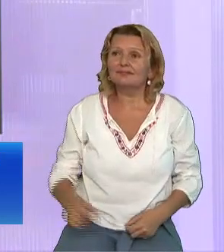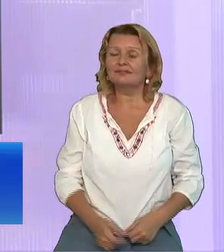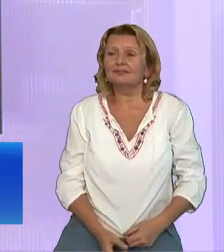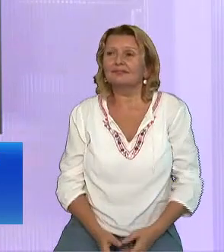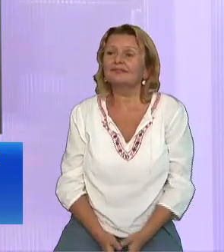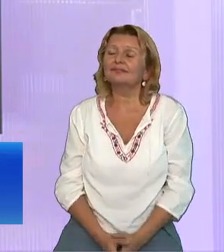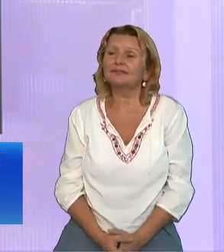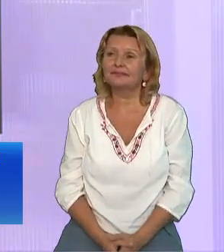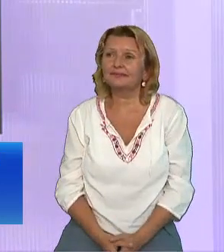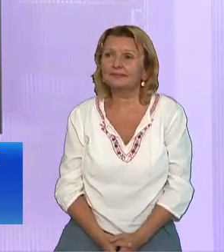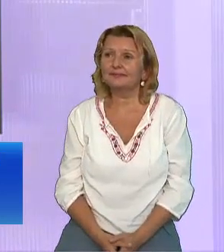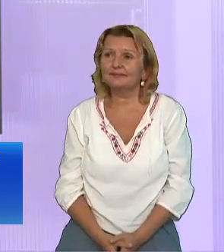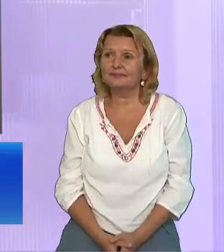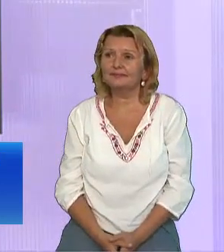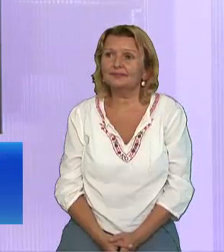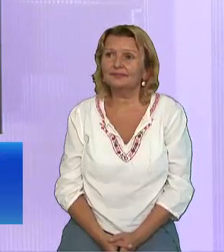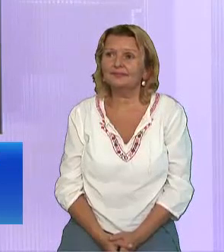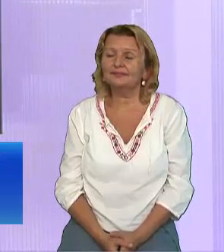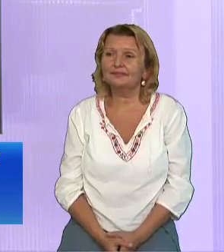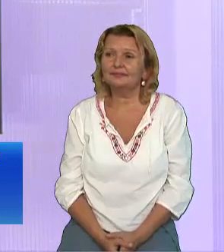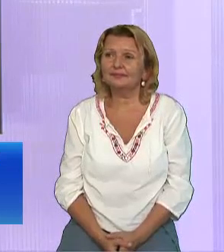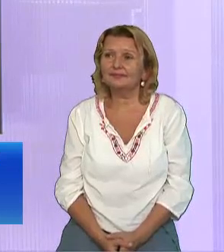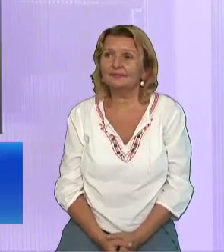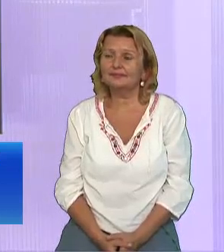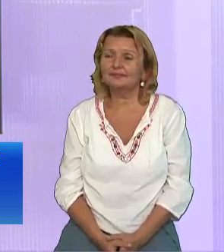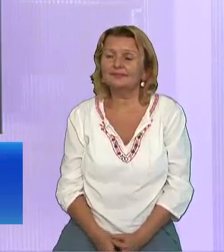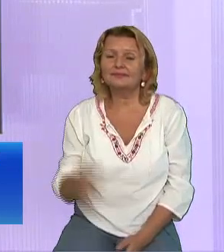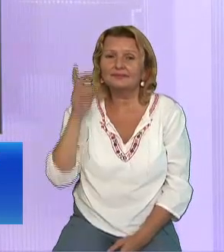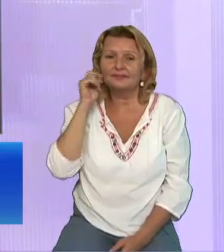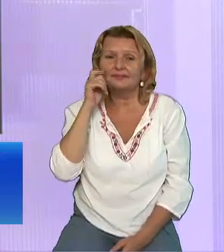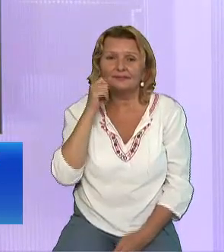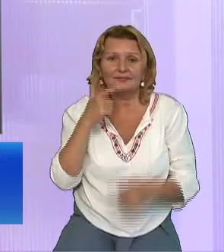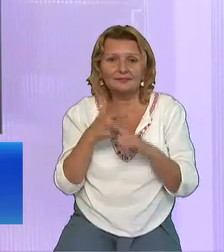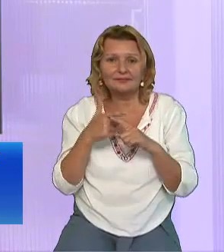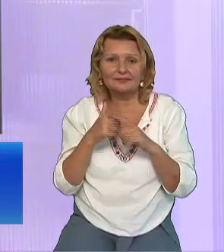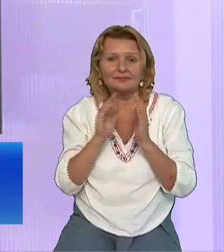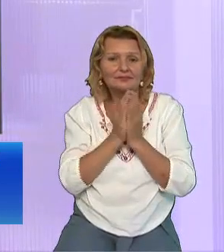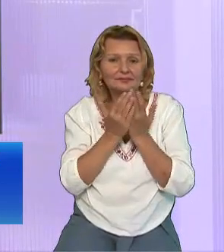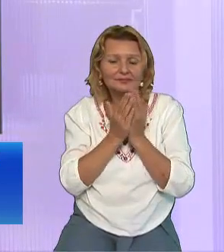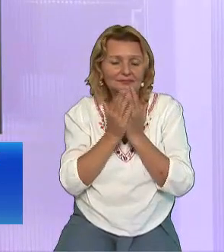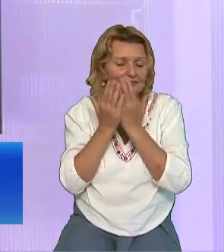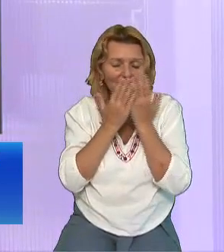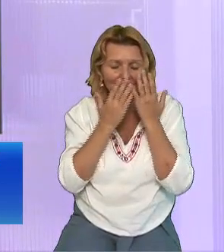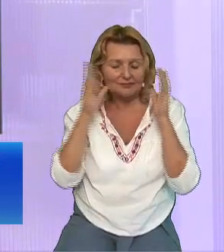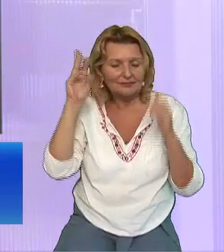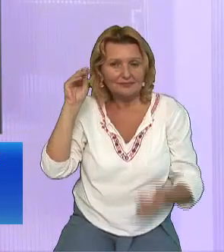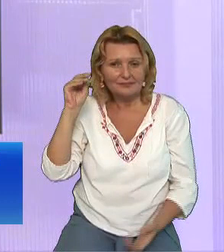Dragilor Teologii Cei cu carte Au omorât pe Domnul Hristos